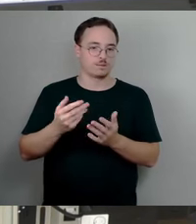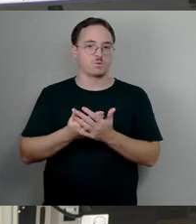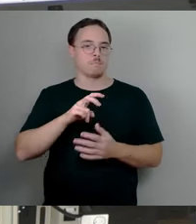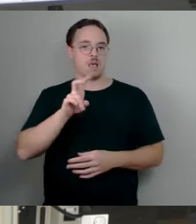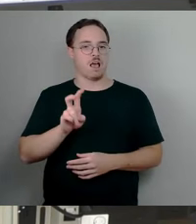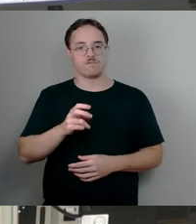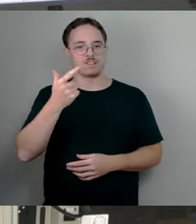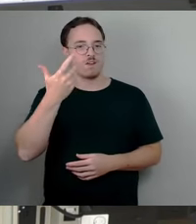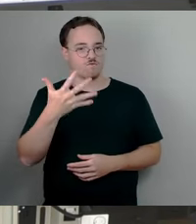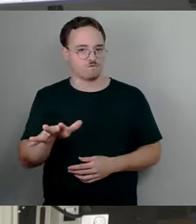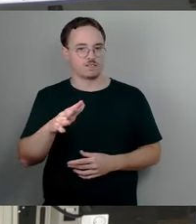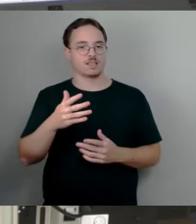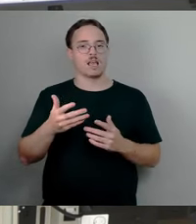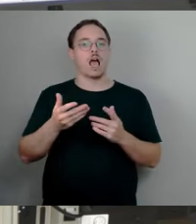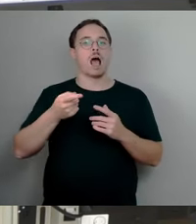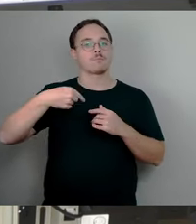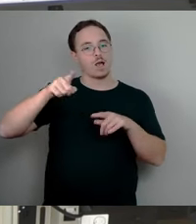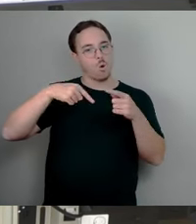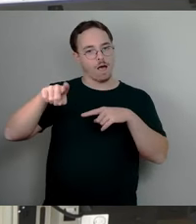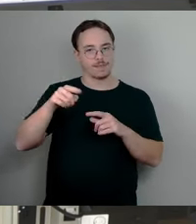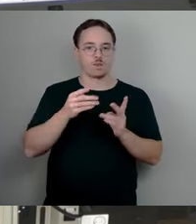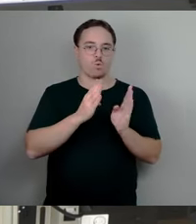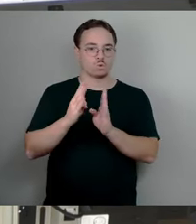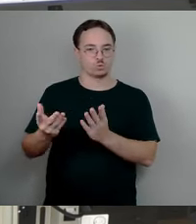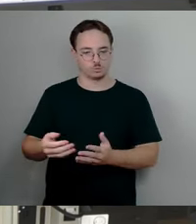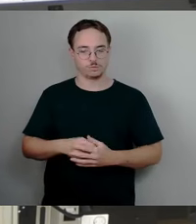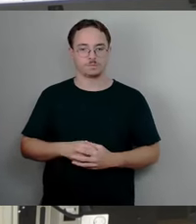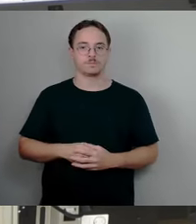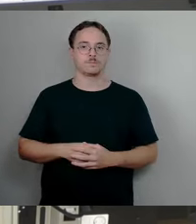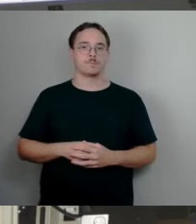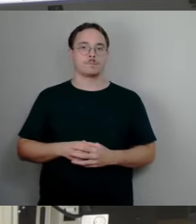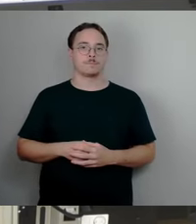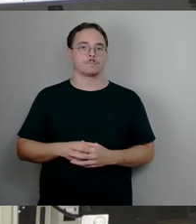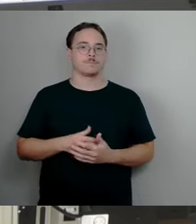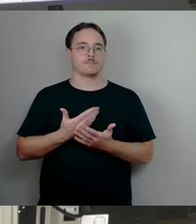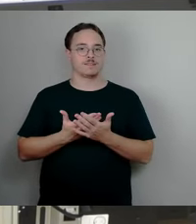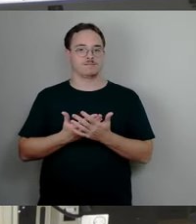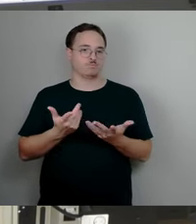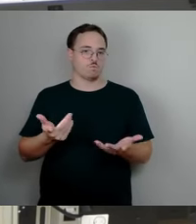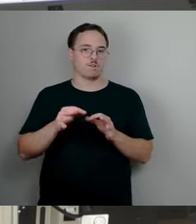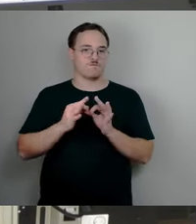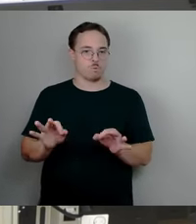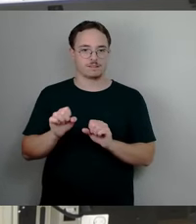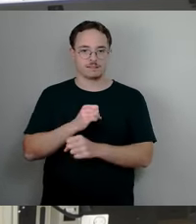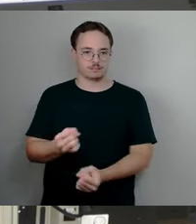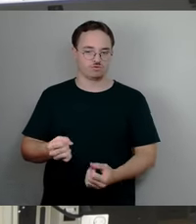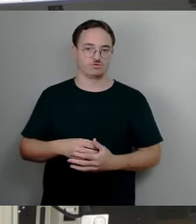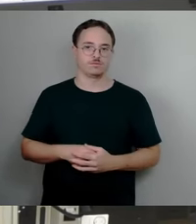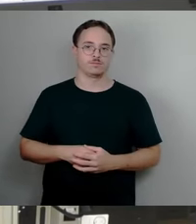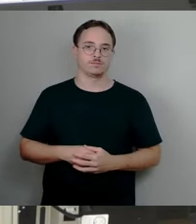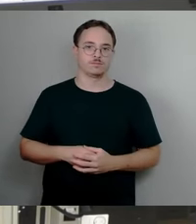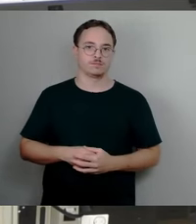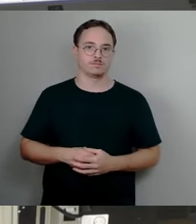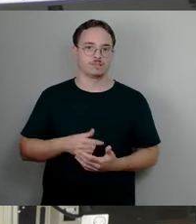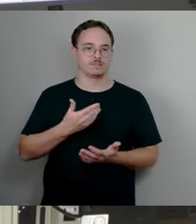dies in der Gebührenordnung entsprechend zu formulieren. Des Weiteren irritiert mich sehr, dass ausgerechnet die CDU